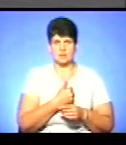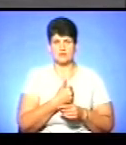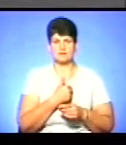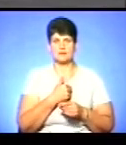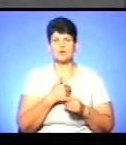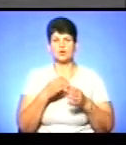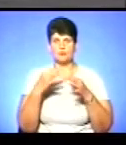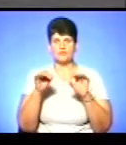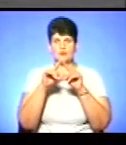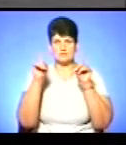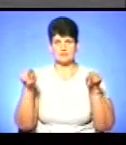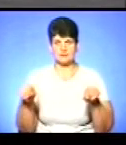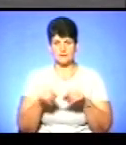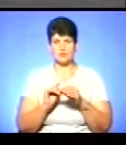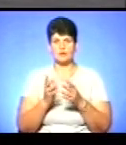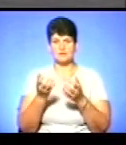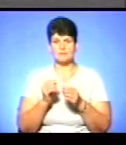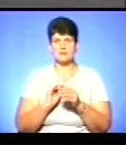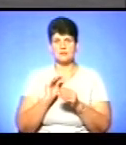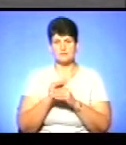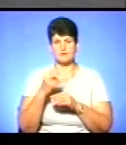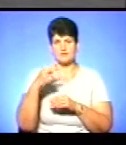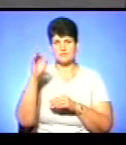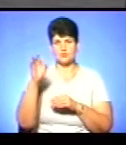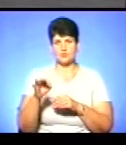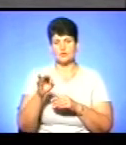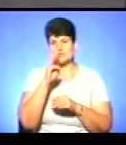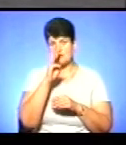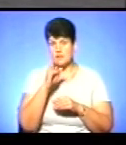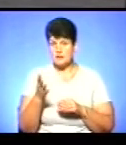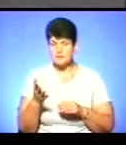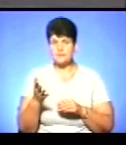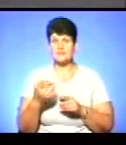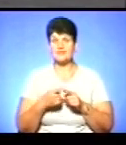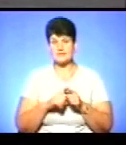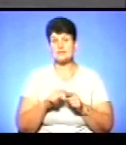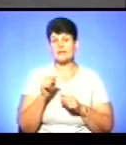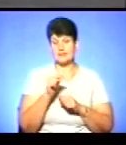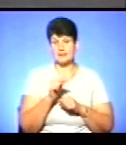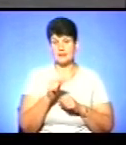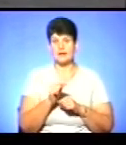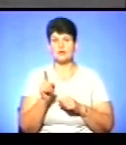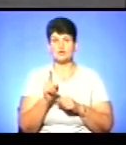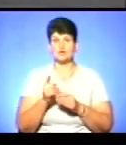сертифікацію, він отримає надбавку 20% до заробітної плати. Це, власне, ті речі, які спрямовані на підвищення